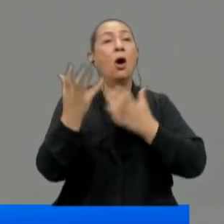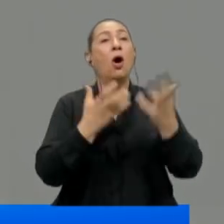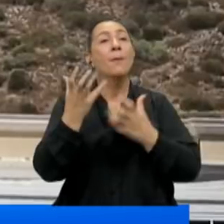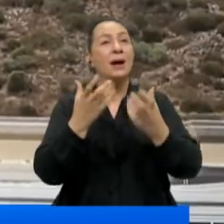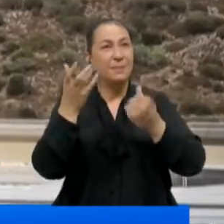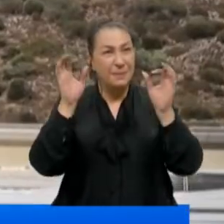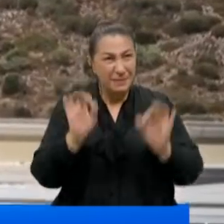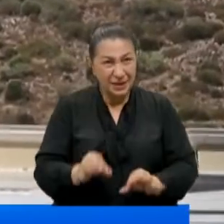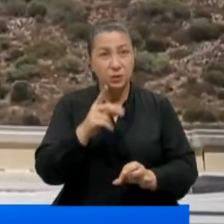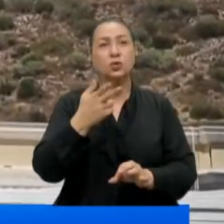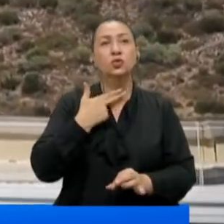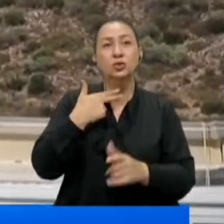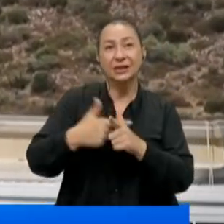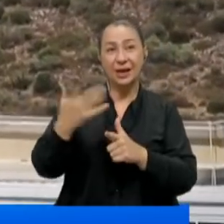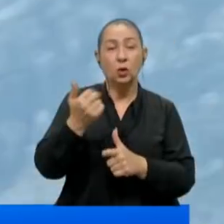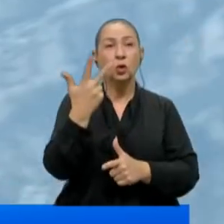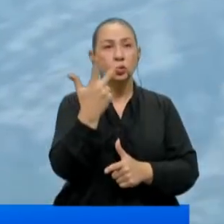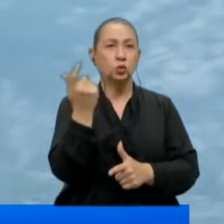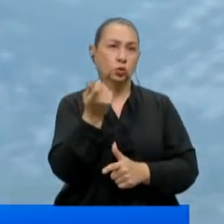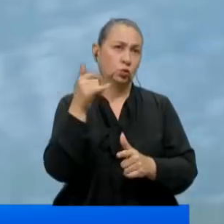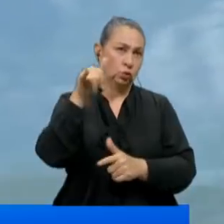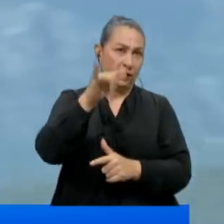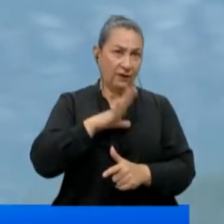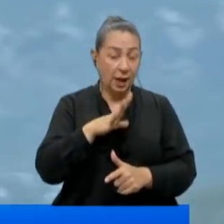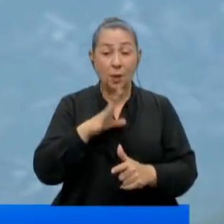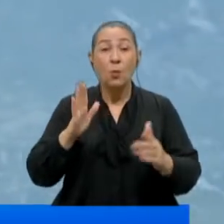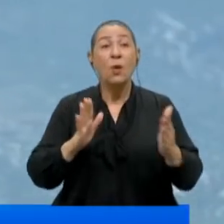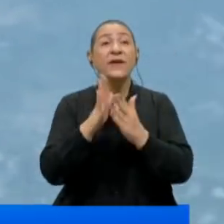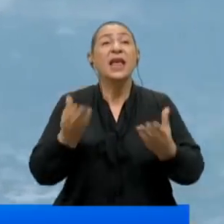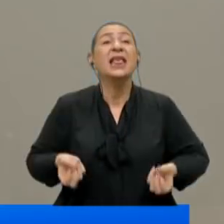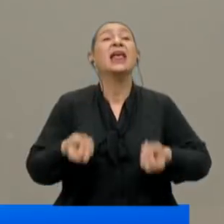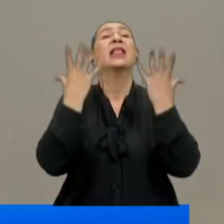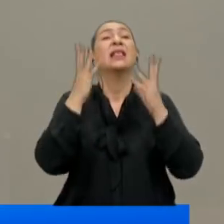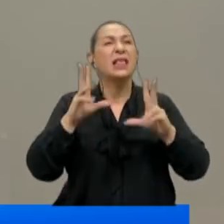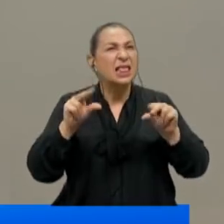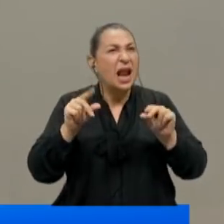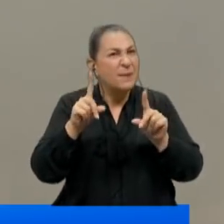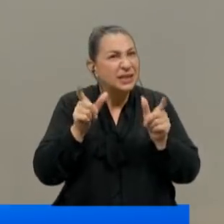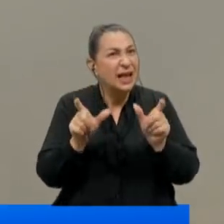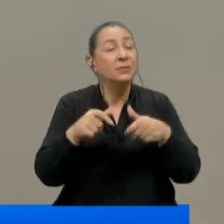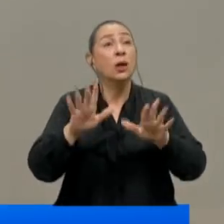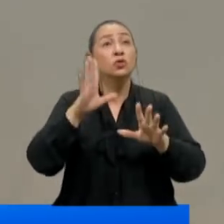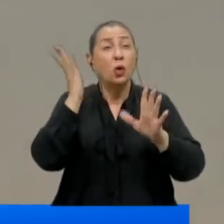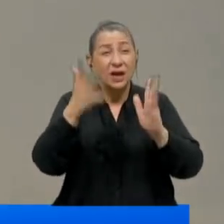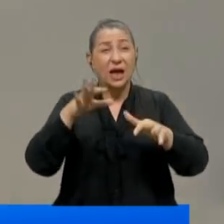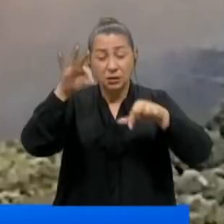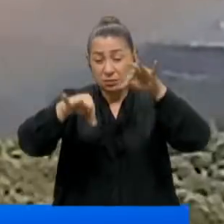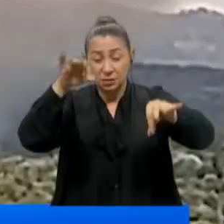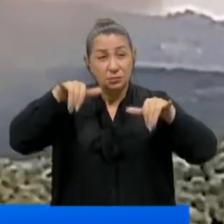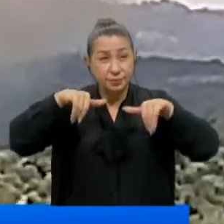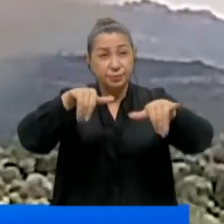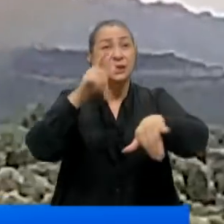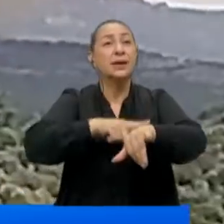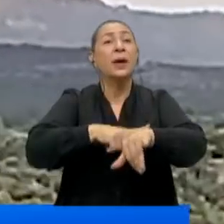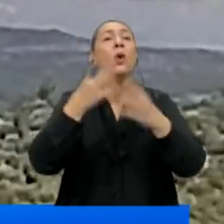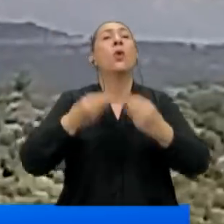helikopterlerin dışında Rusya'dan kiralanan 3 uçak vardı. Muhalefette yeterli tedbir olmadığı için birçok noktaya havadan müdahale zamanında